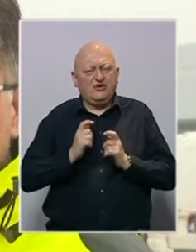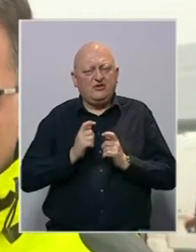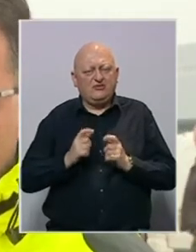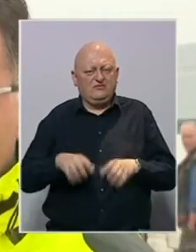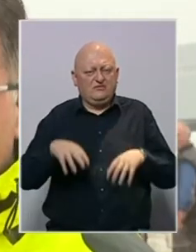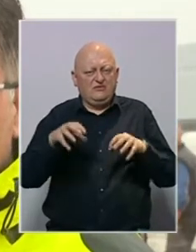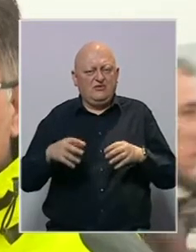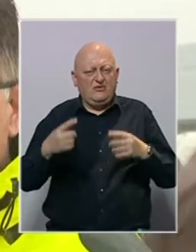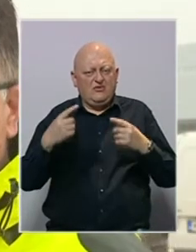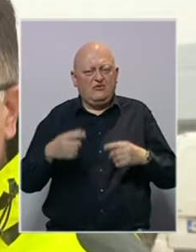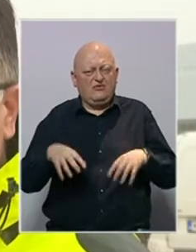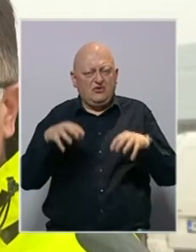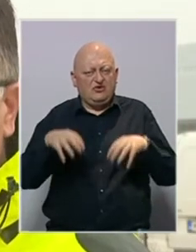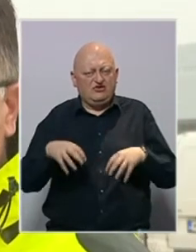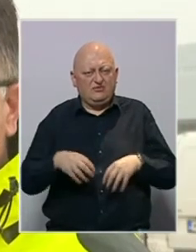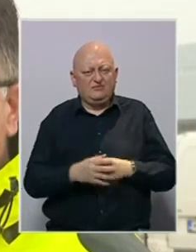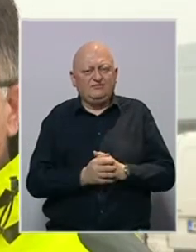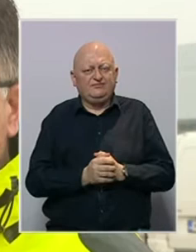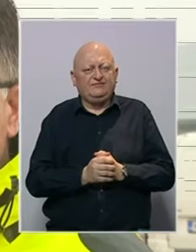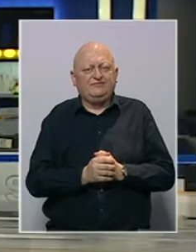određene kišne karade.